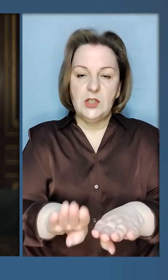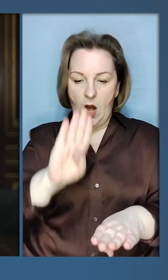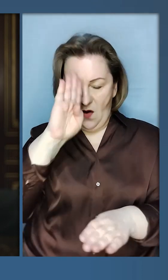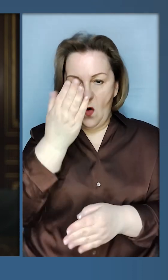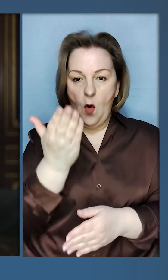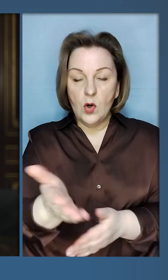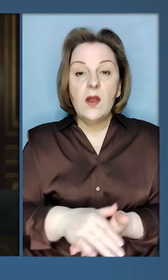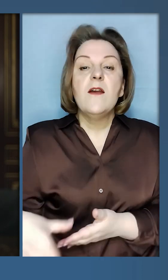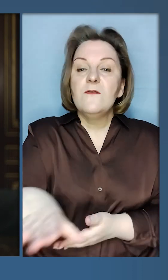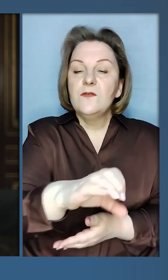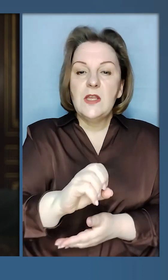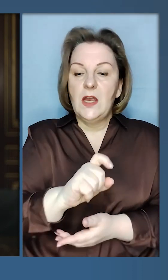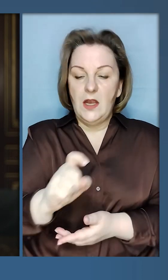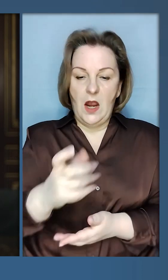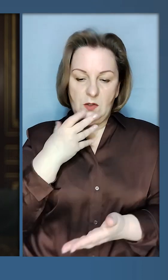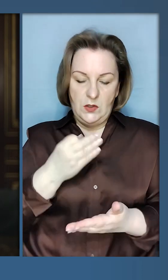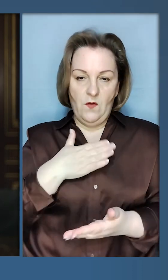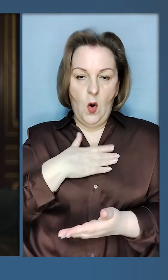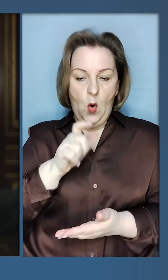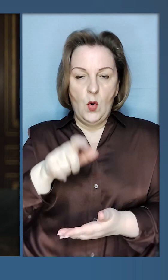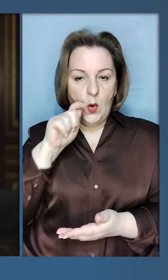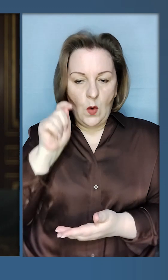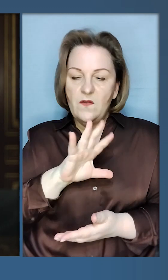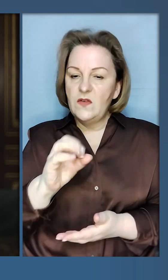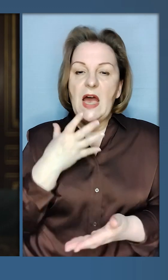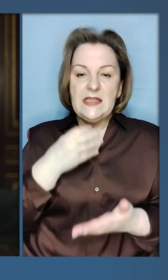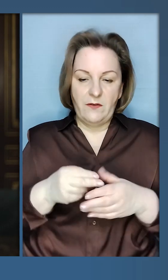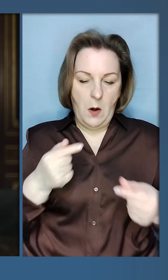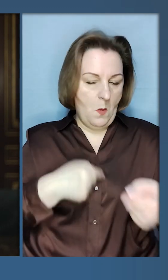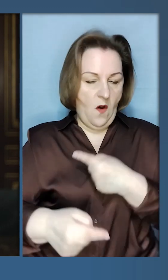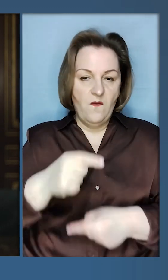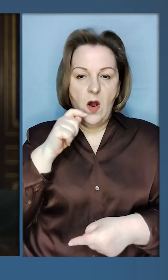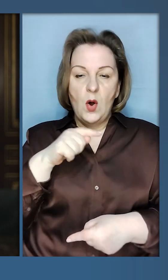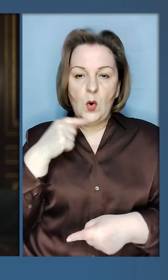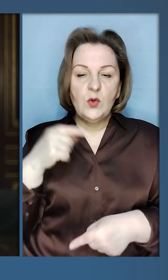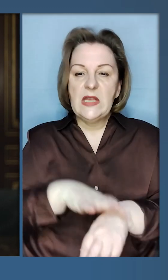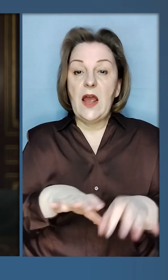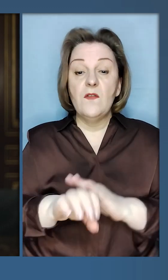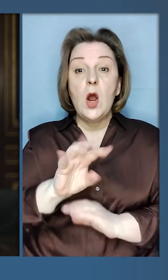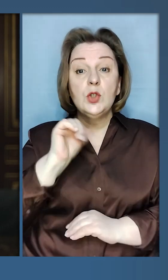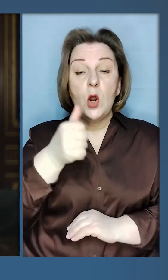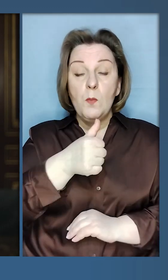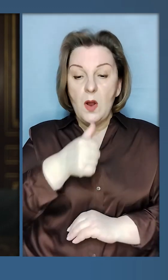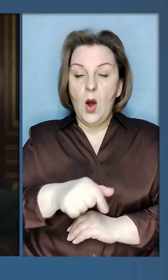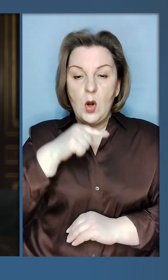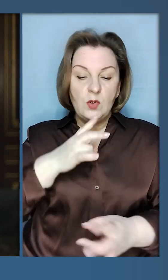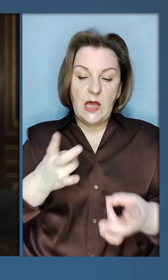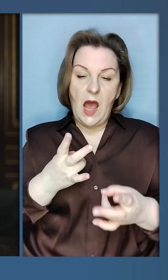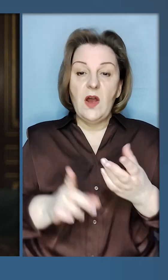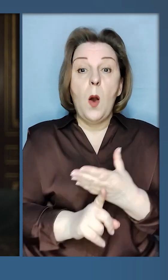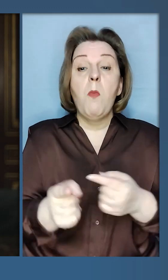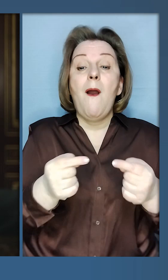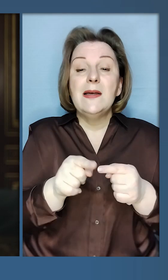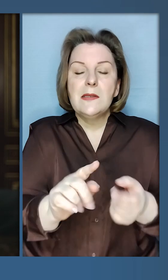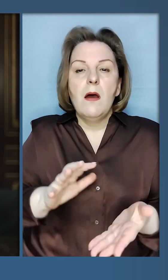залишить ворогу. Всіх своїх і все своє ми повернемо з російської неволі. В 2014 році російська агресія